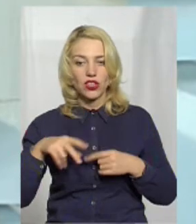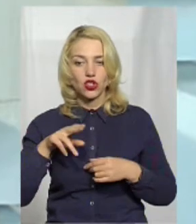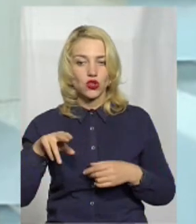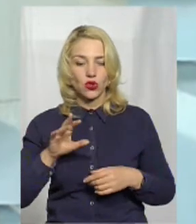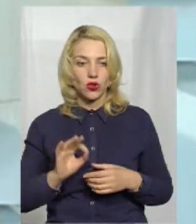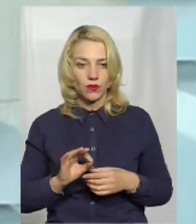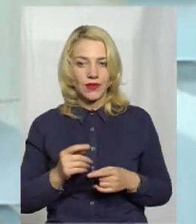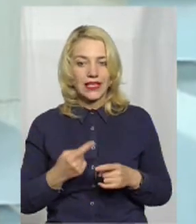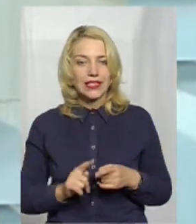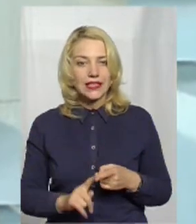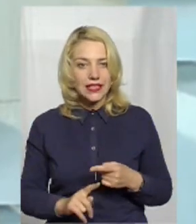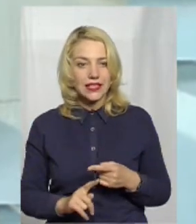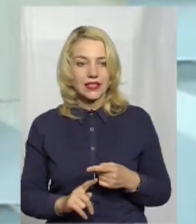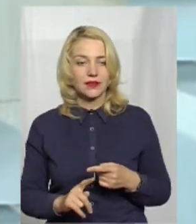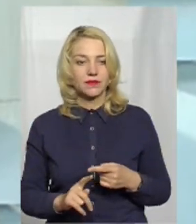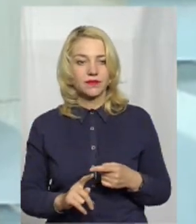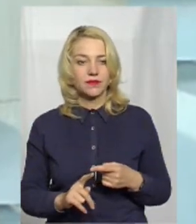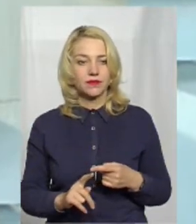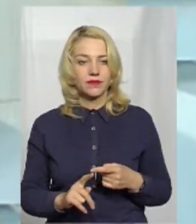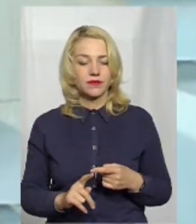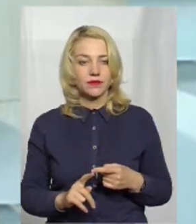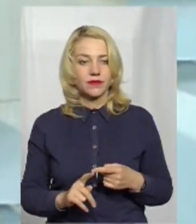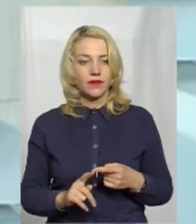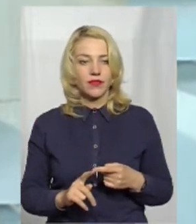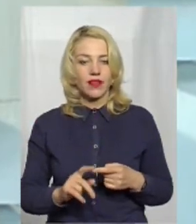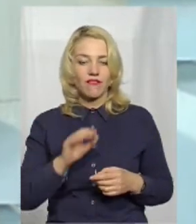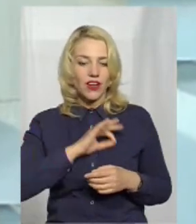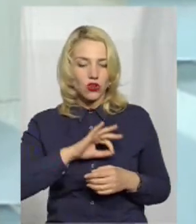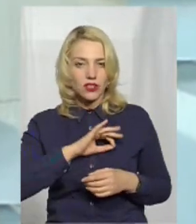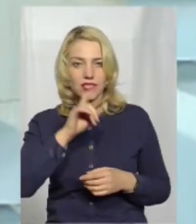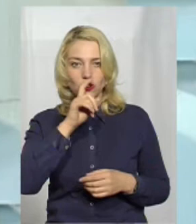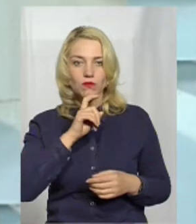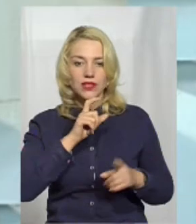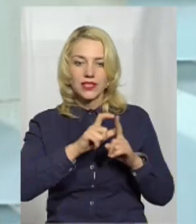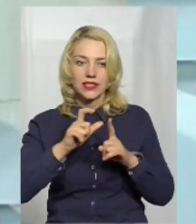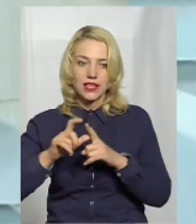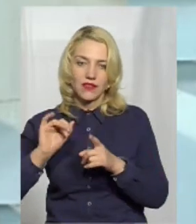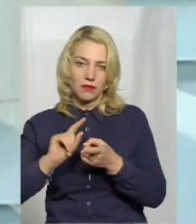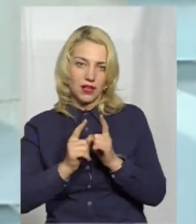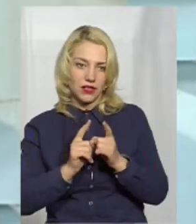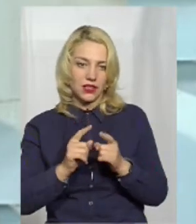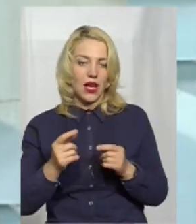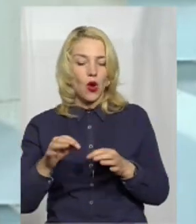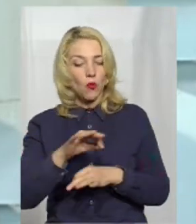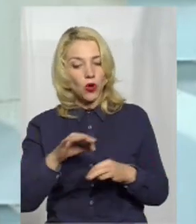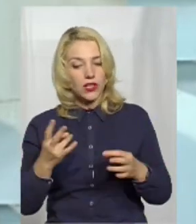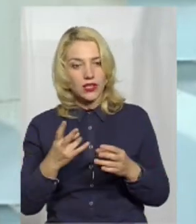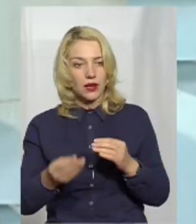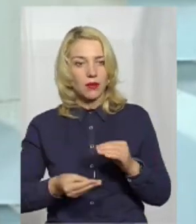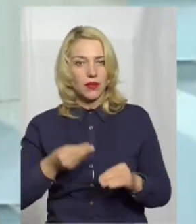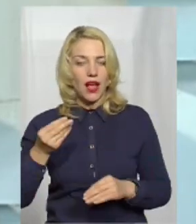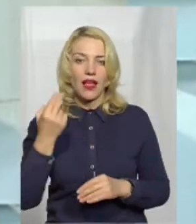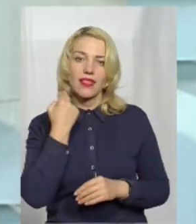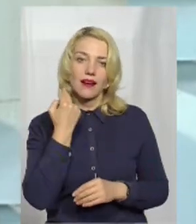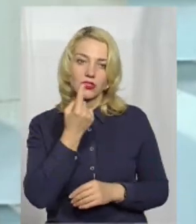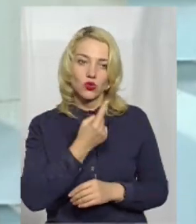тих використання незрозумілих слів, перекладів, тому що дуже часто проєкти треба подавати англійською мовою.